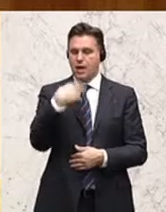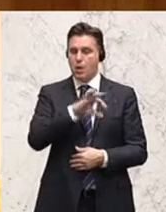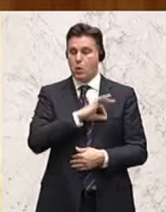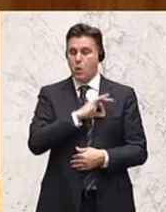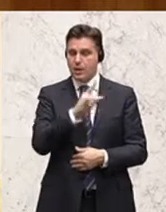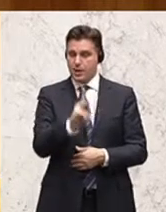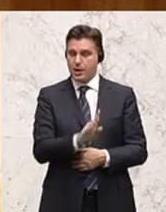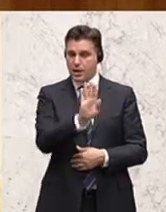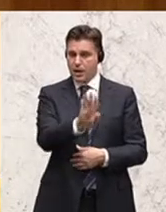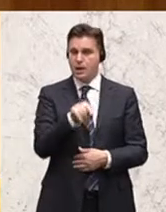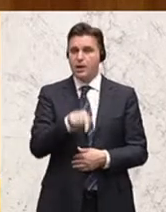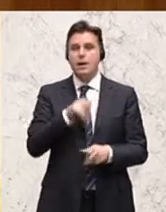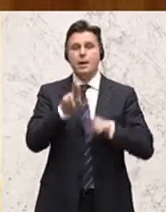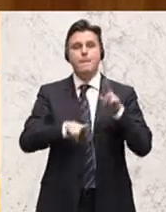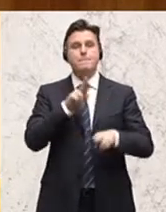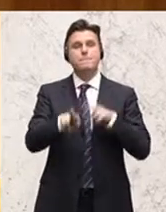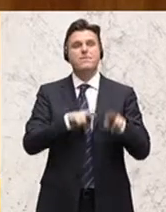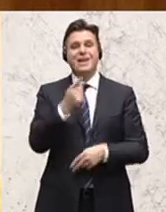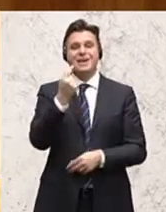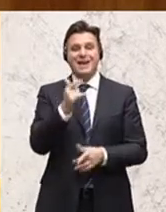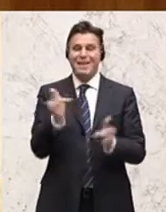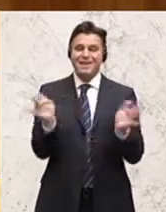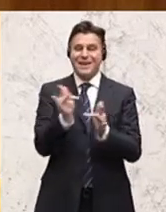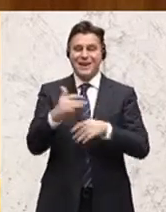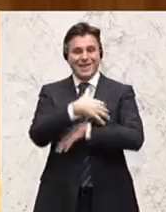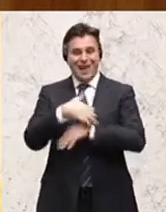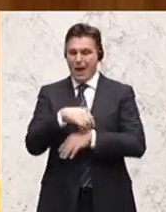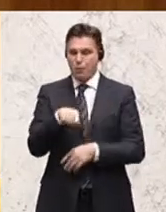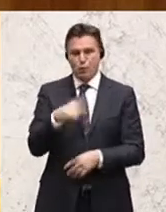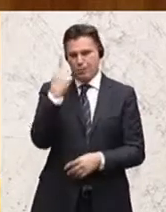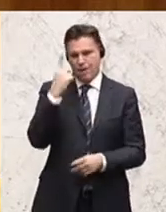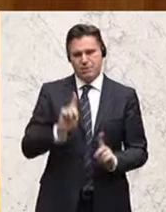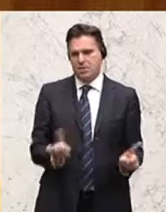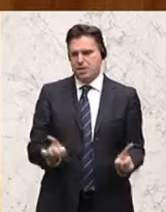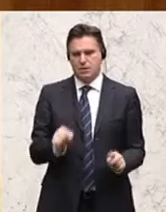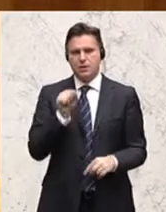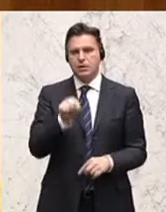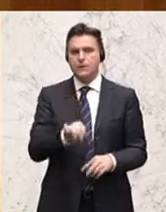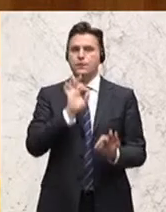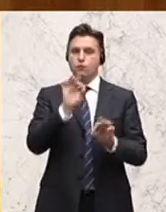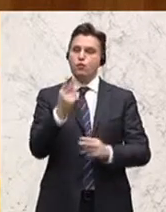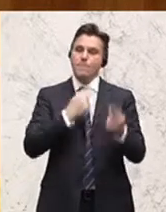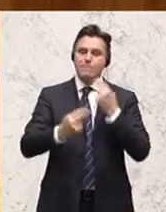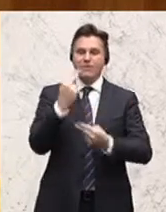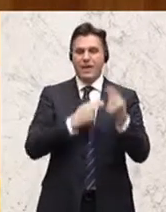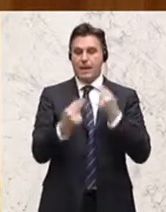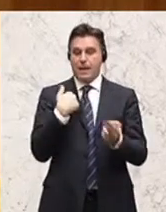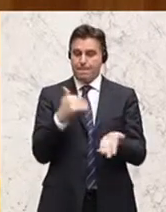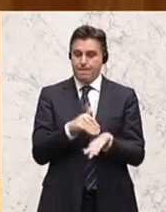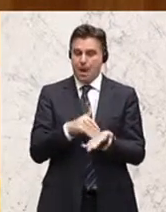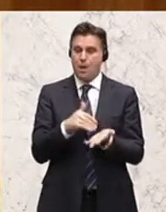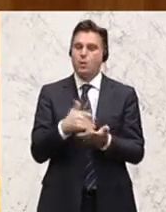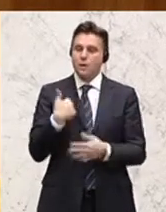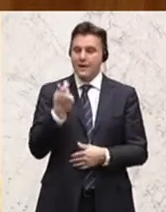Kickl, dass man mit dem Pflegegeld Armut bekämpft. Es ist daran gedacht, dass man mit Pflegegeld pflegebedürftigen Menschen einen